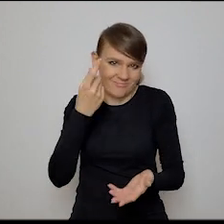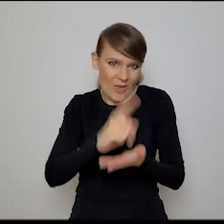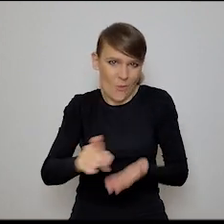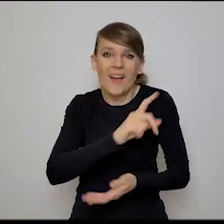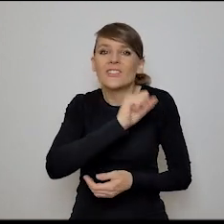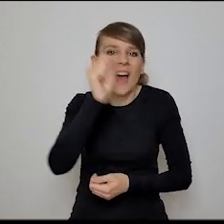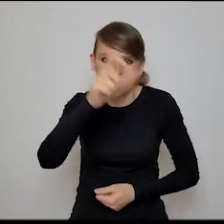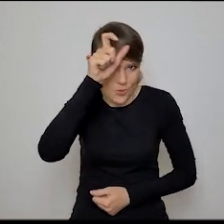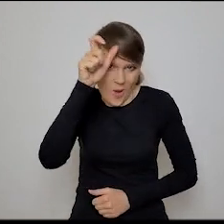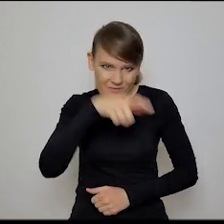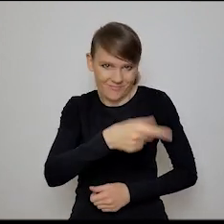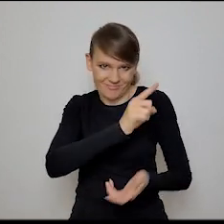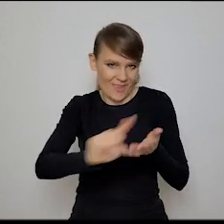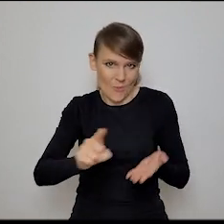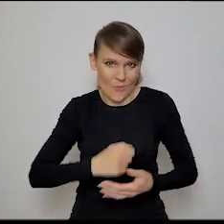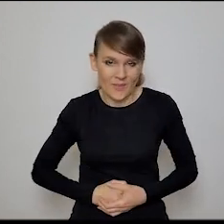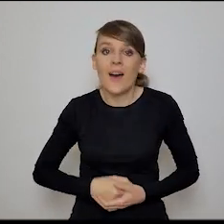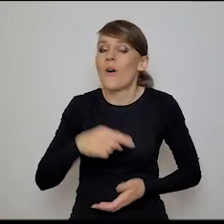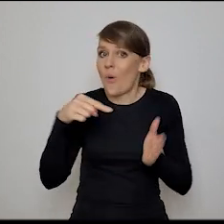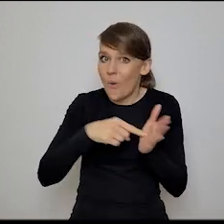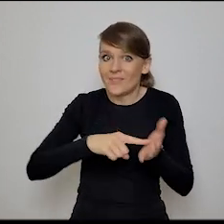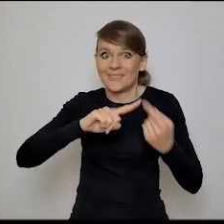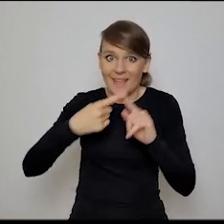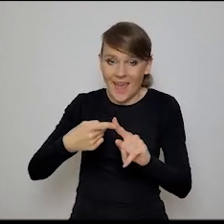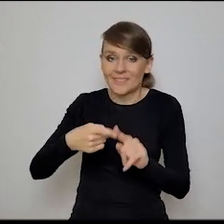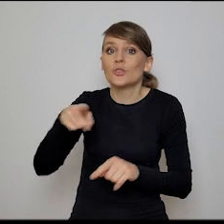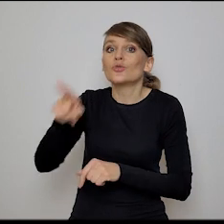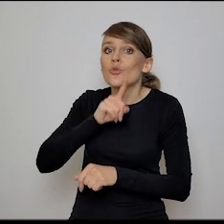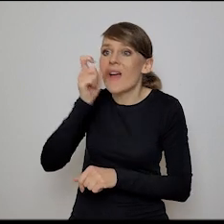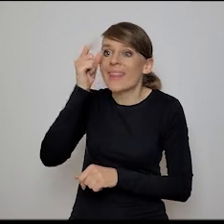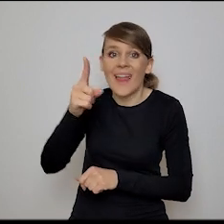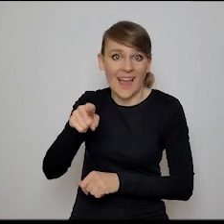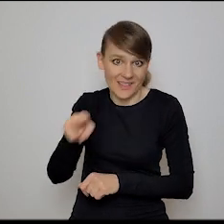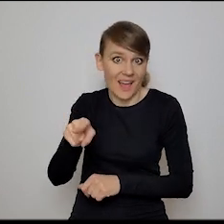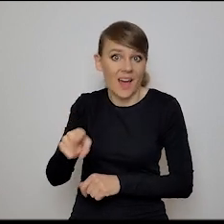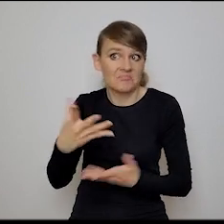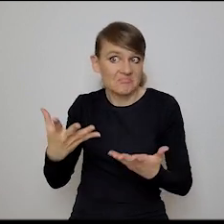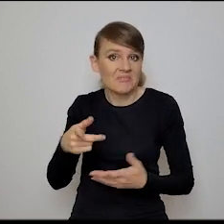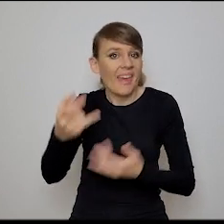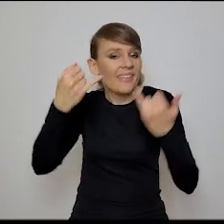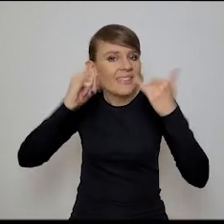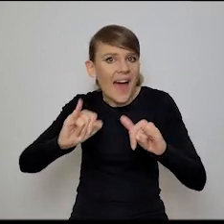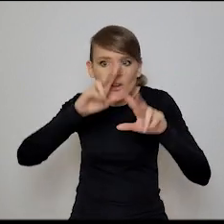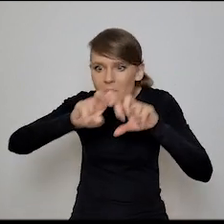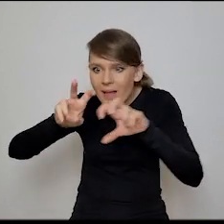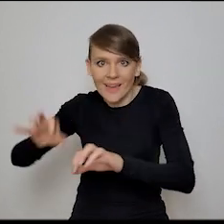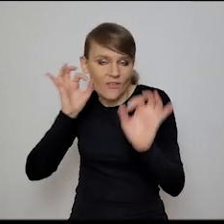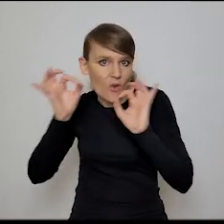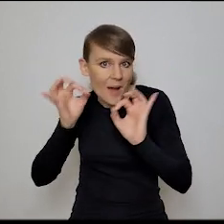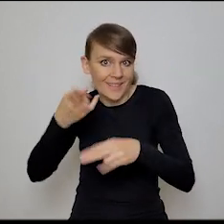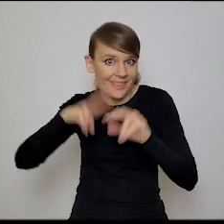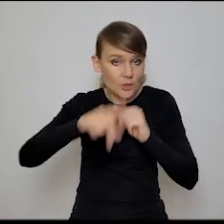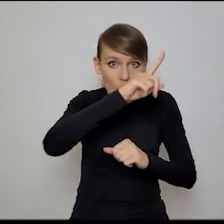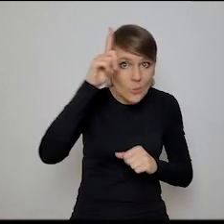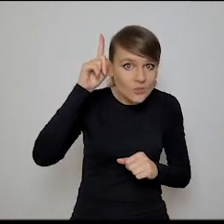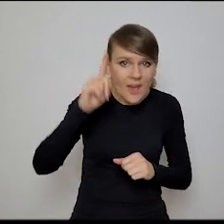mam, nic z nas jej nie ma. Więc w tym sensie rzeczywiście ta sztuczna inteligencja inaczej przetwarza informacje niż my i są takie